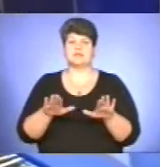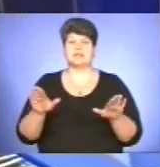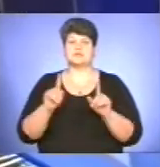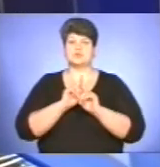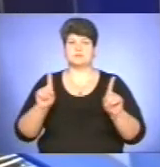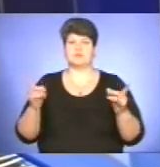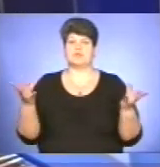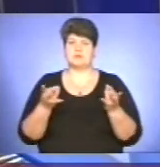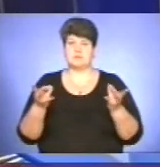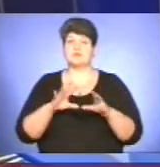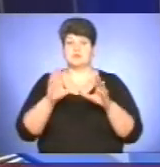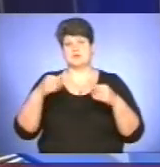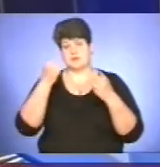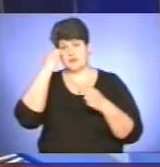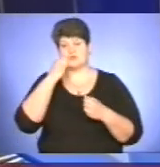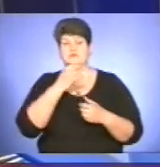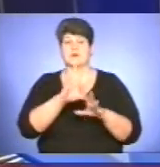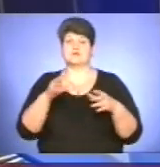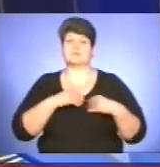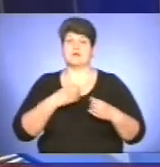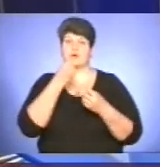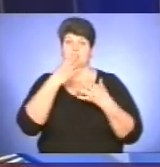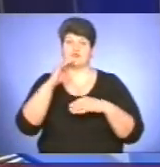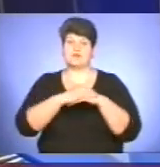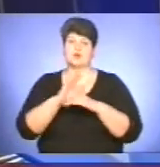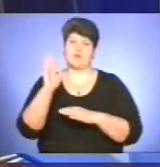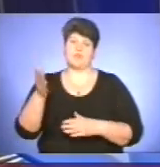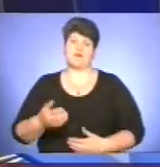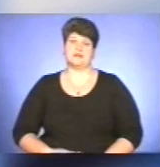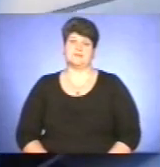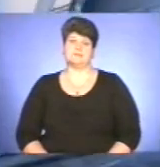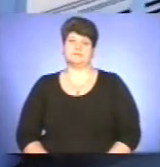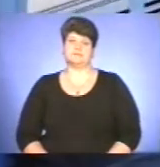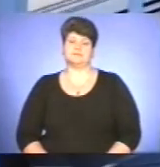сьогодні у мене всі вісті. Дякую, що ви з нами. Хорошого вечора. Бувайте. Дякую.